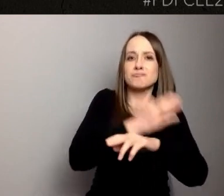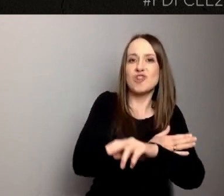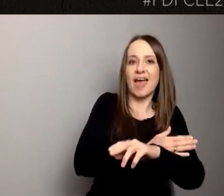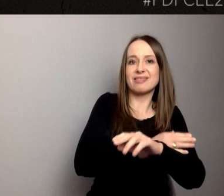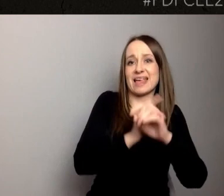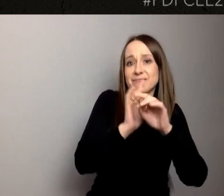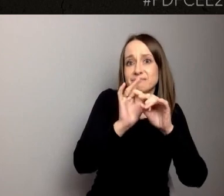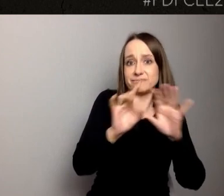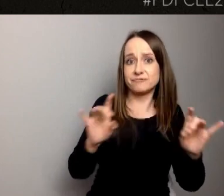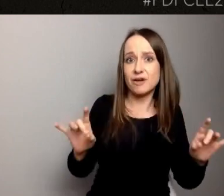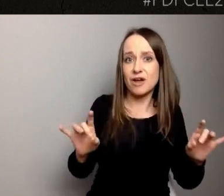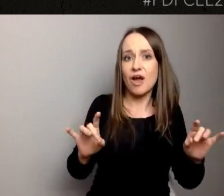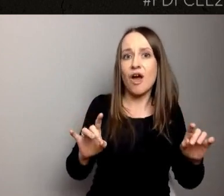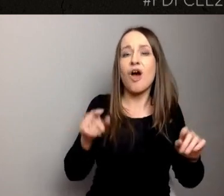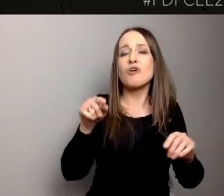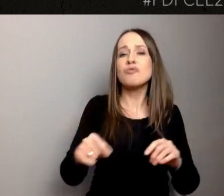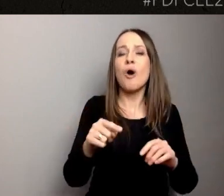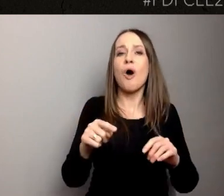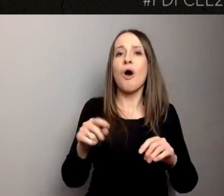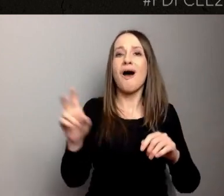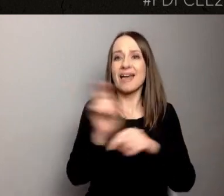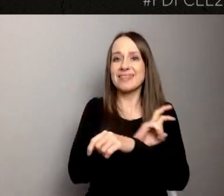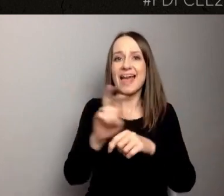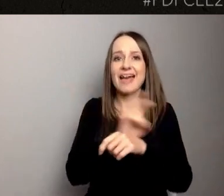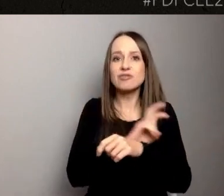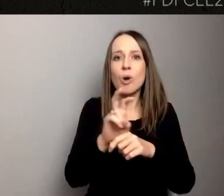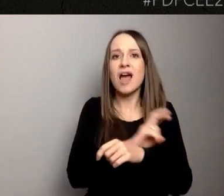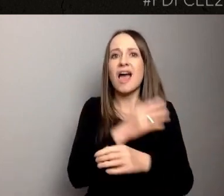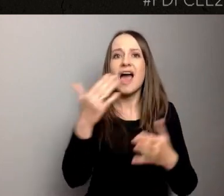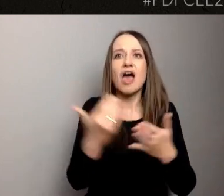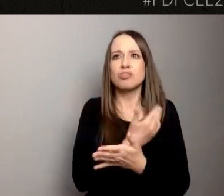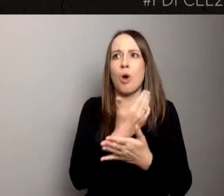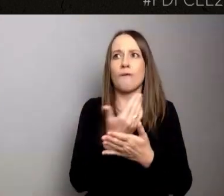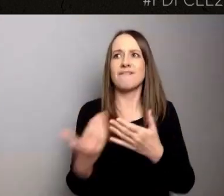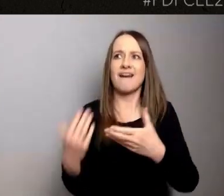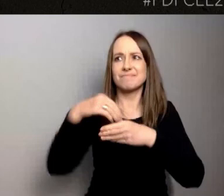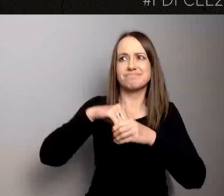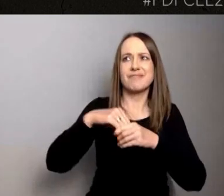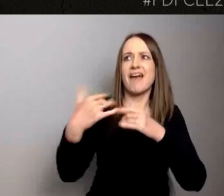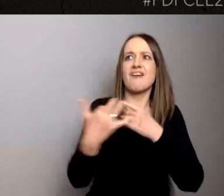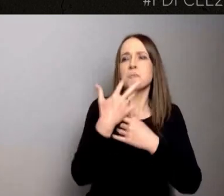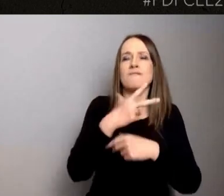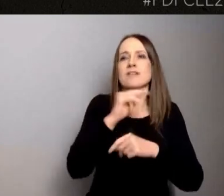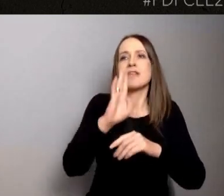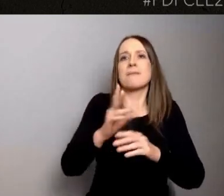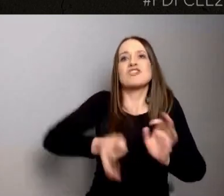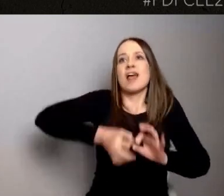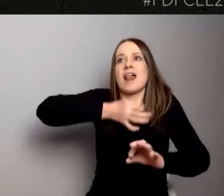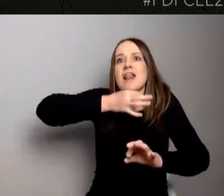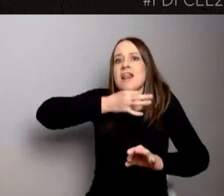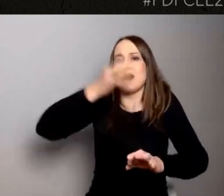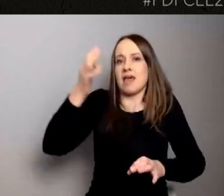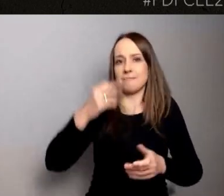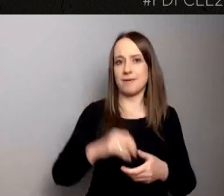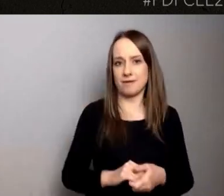innowacyjna technologia nam już chyba nie pomoże. Więc tutaj jednak jedno